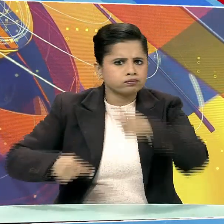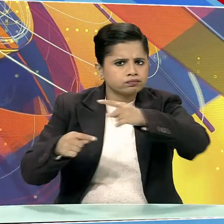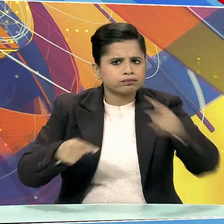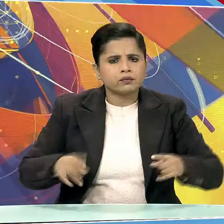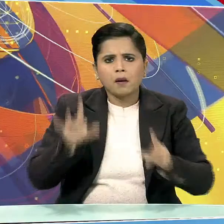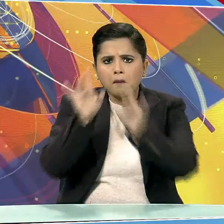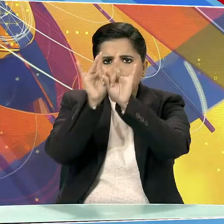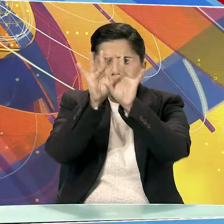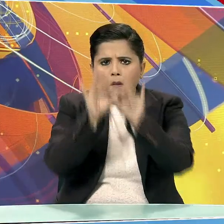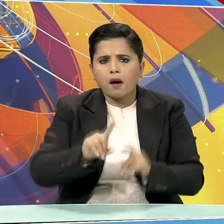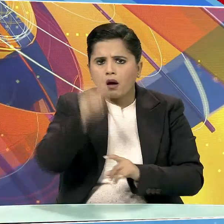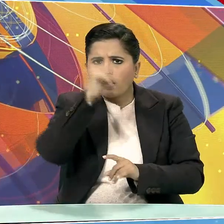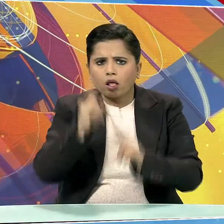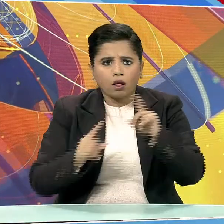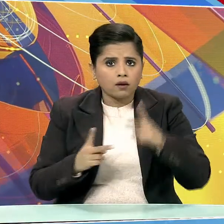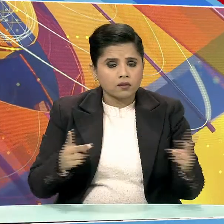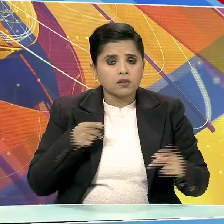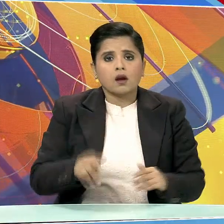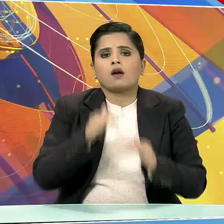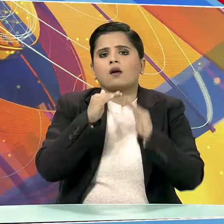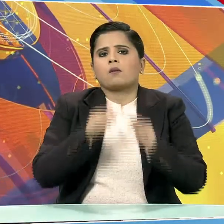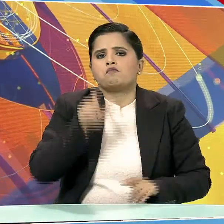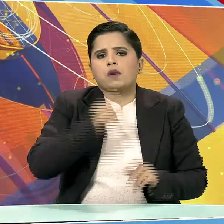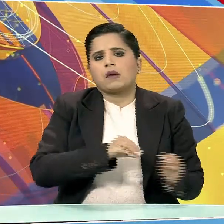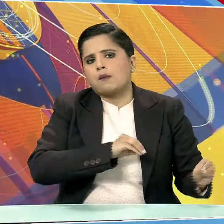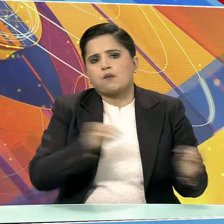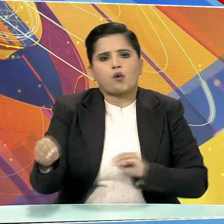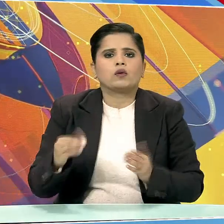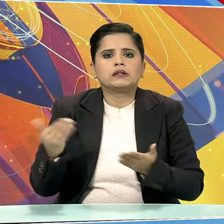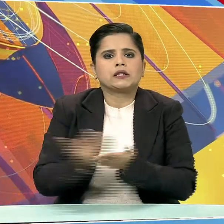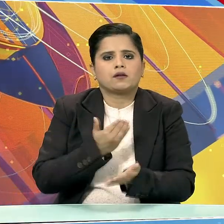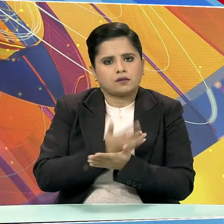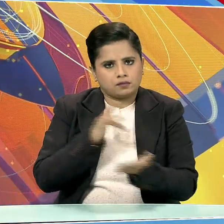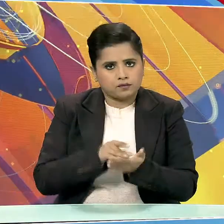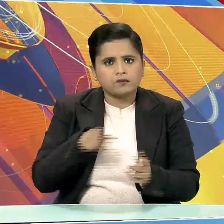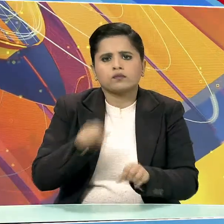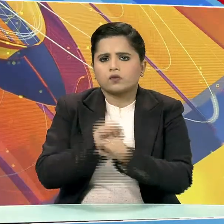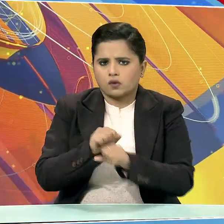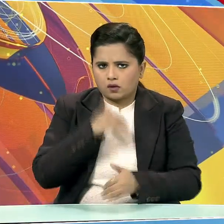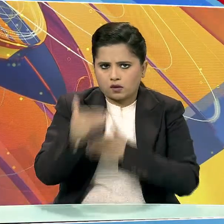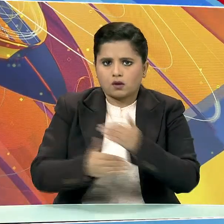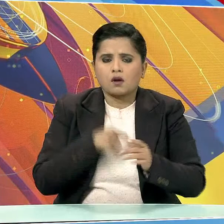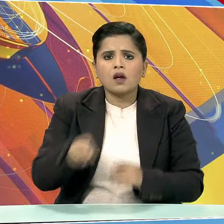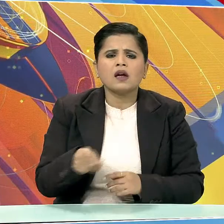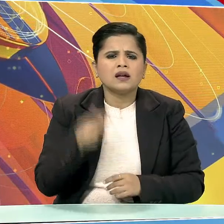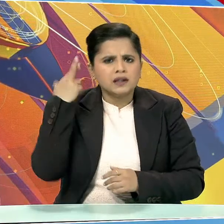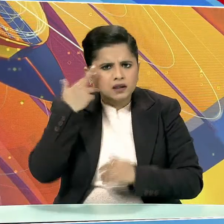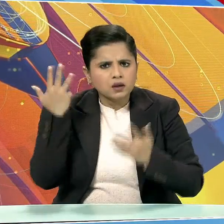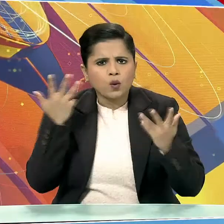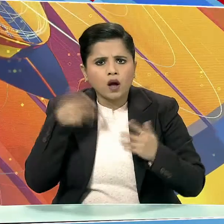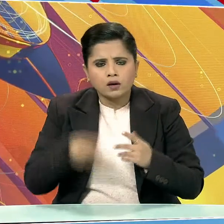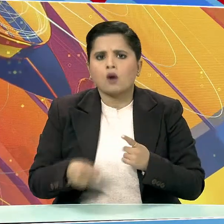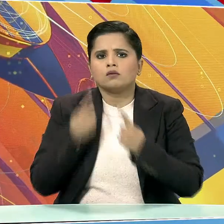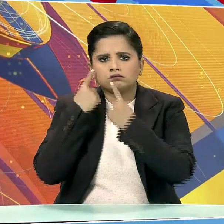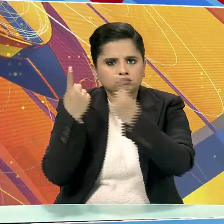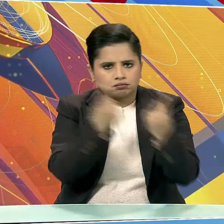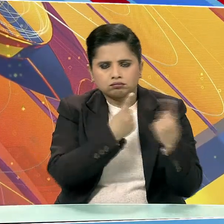कि लोगों को सुरक्षित इस्थान पर पहुचाने का काम किया जा रहा है इसके कारणों का पता लगा जा रहा है